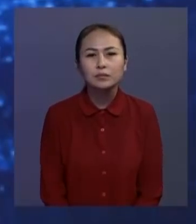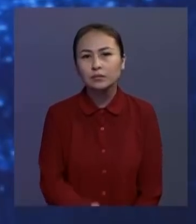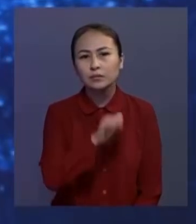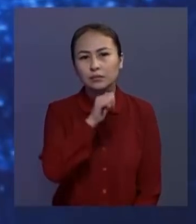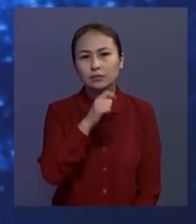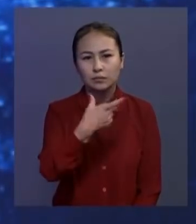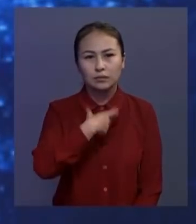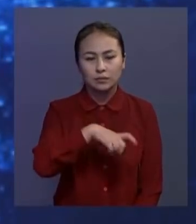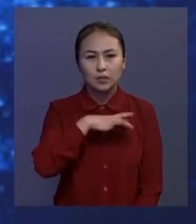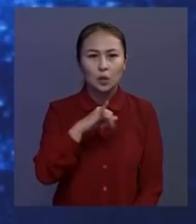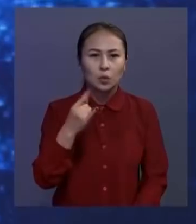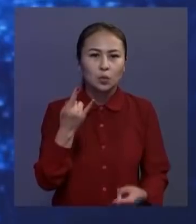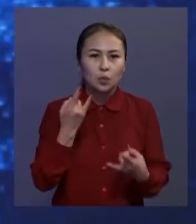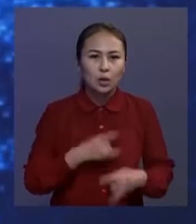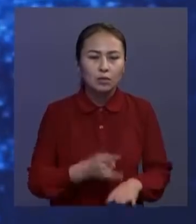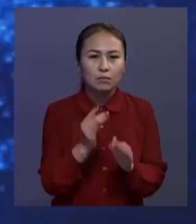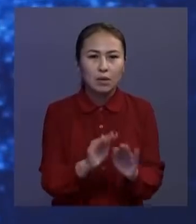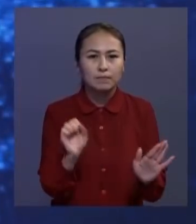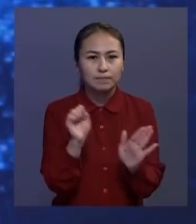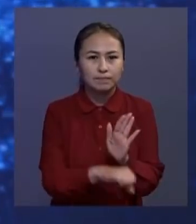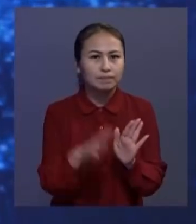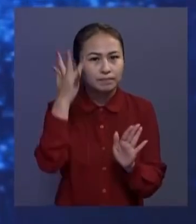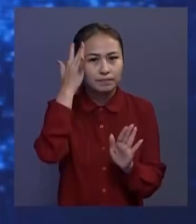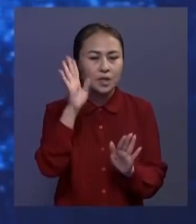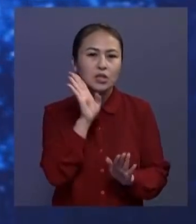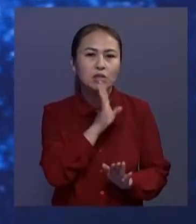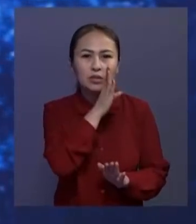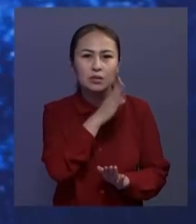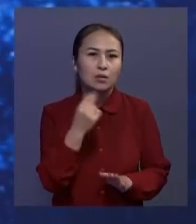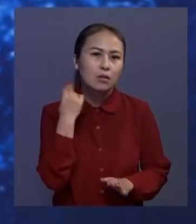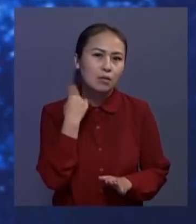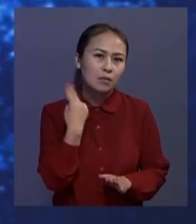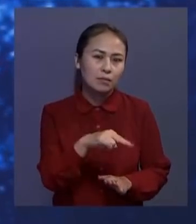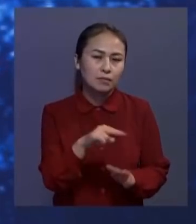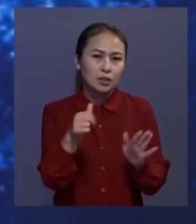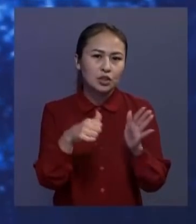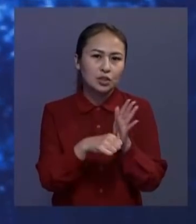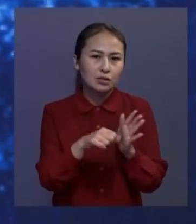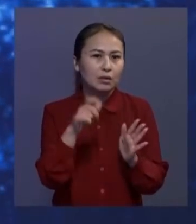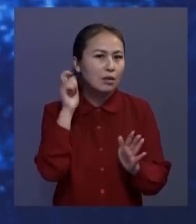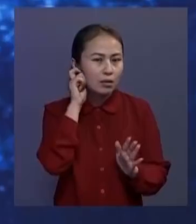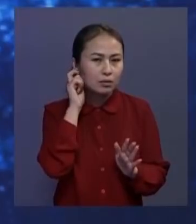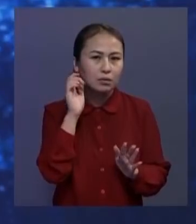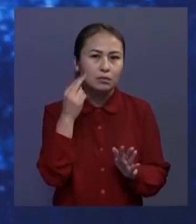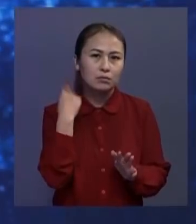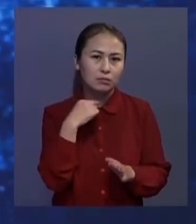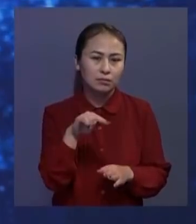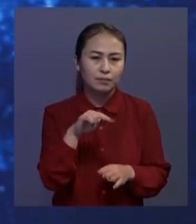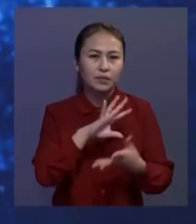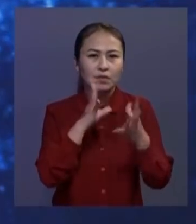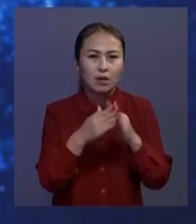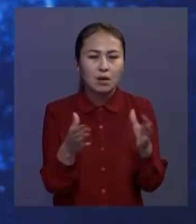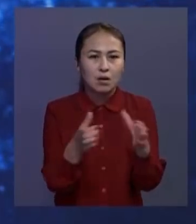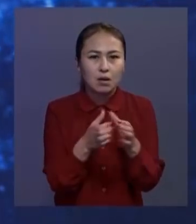Қостанайда өзің және туған балаларын өлтірмек болғана ел алты жылға баспостандығынан айрылды. 26 жастағы келіншек жазаны жалпы